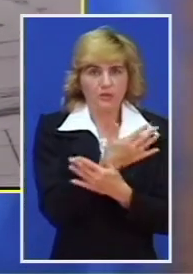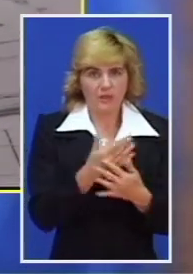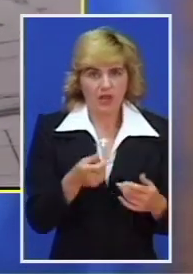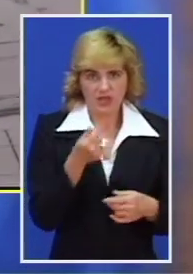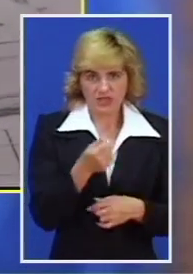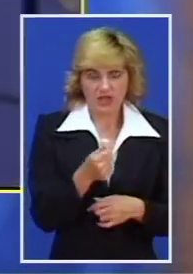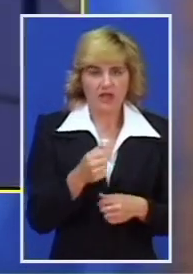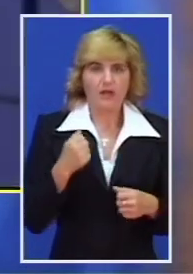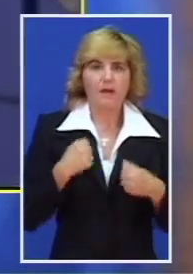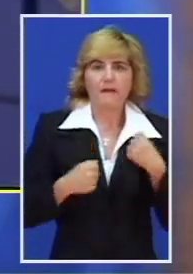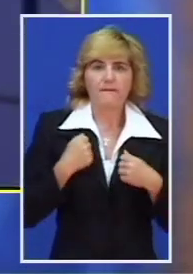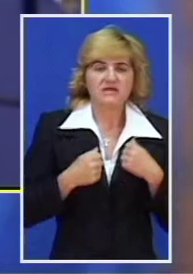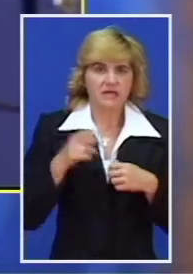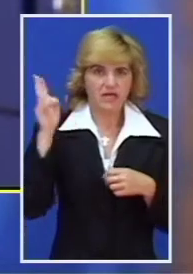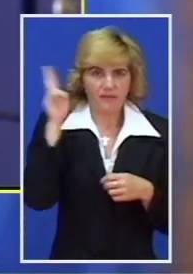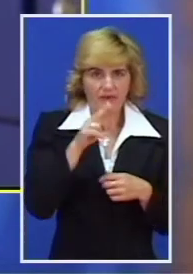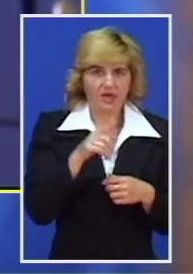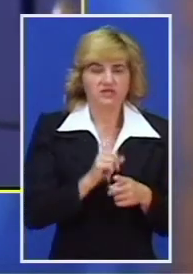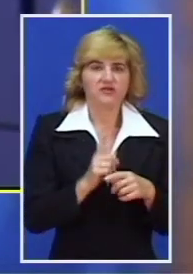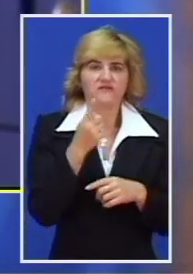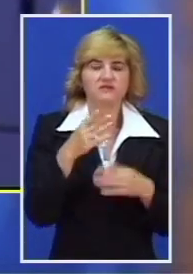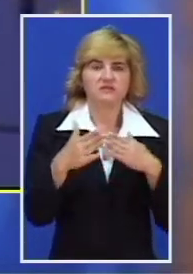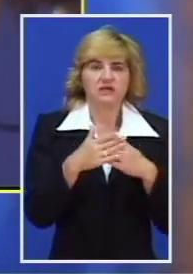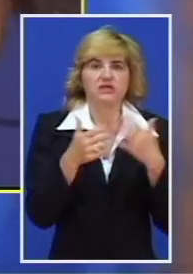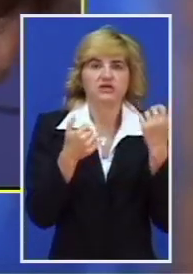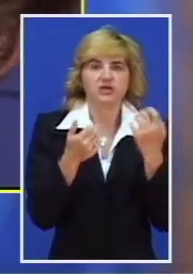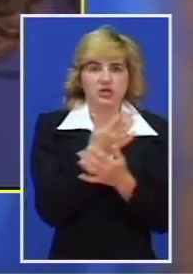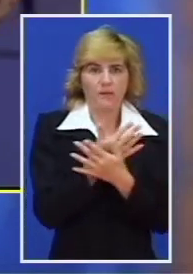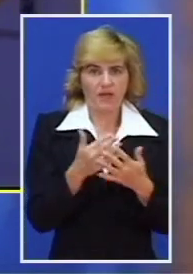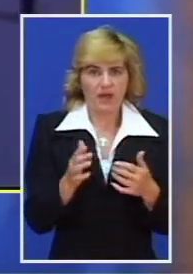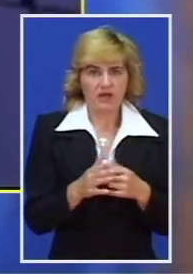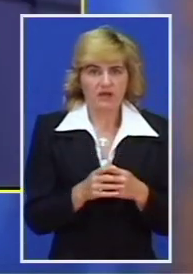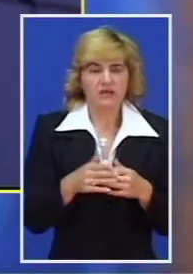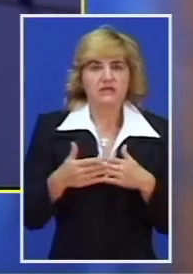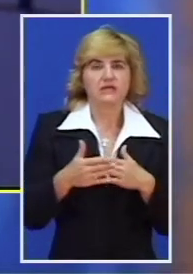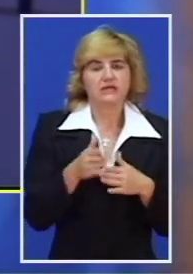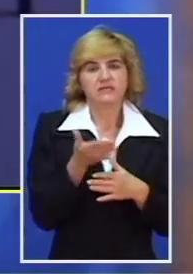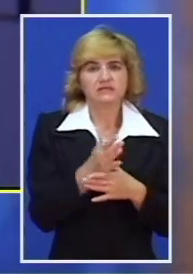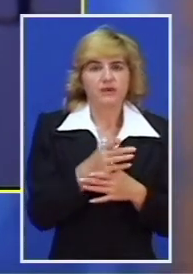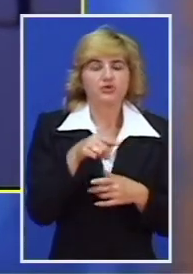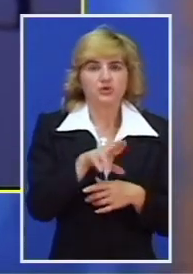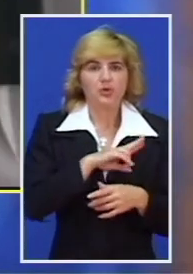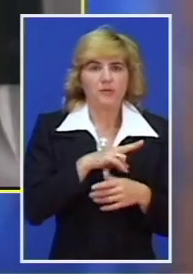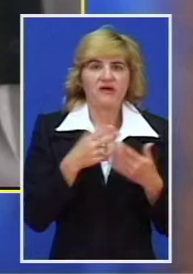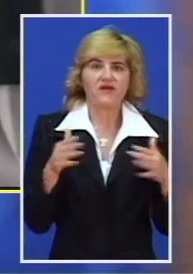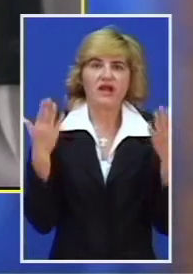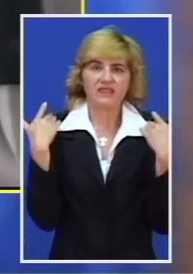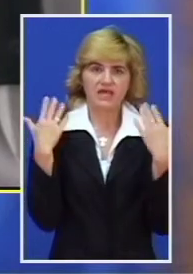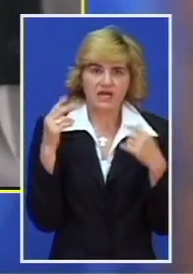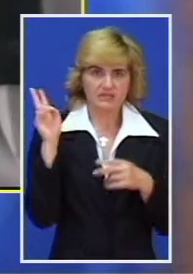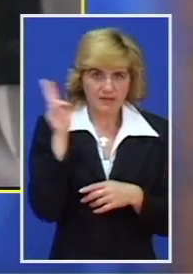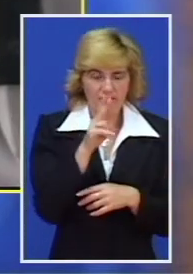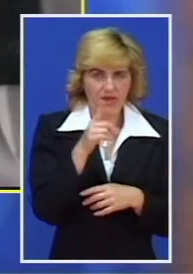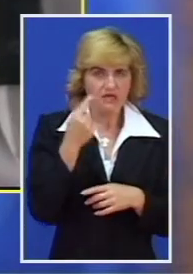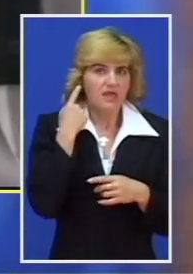u sklopu Banje Palić u visini od 600 milijona dinara. Među kandidovanim projektima su između ostalog i revitalizacija velike terase na Paliću,